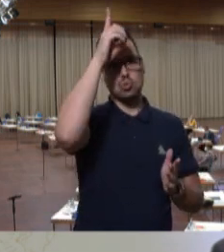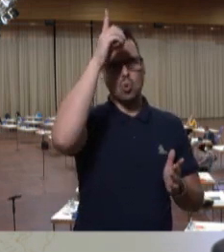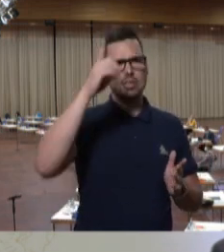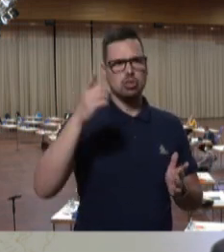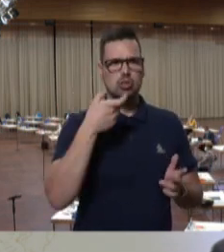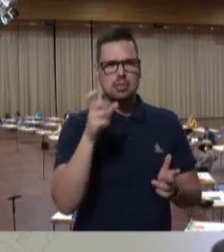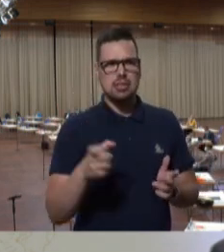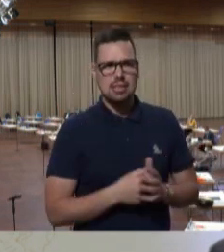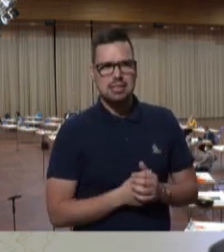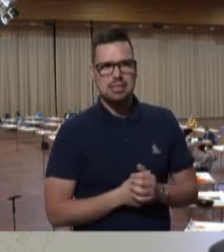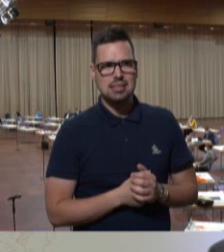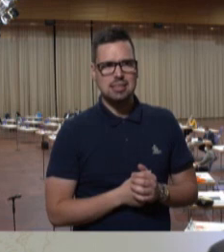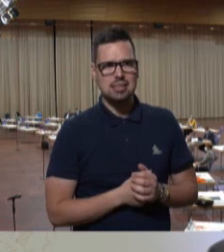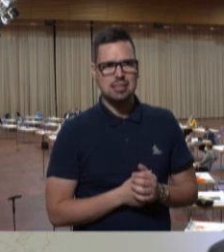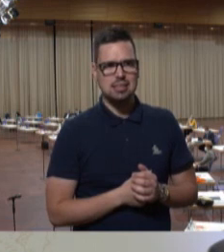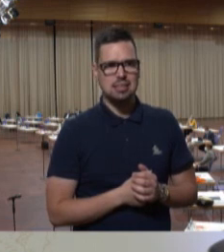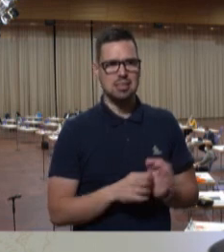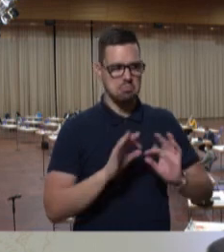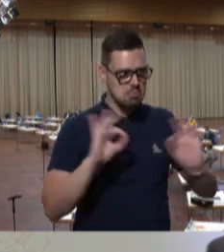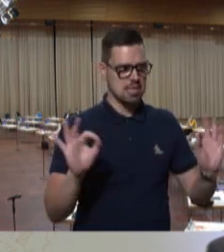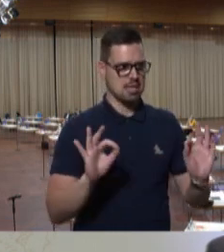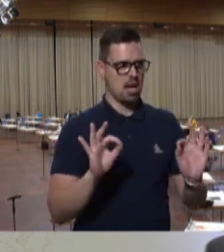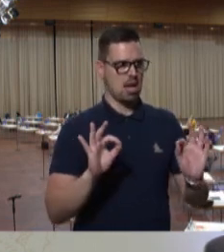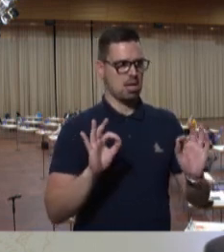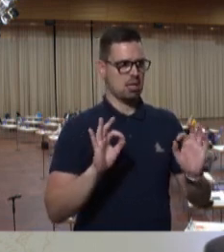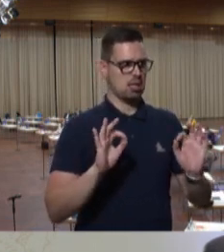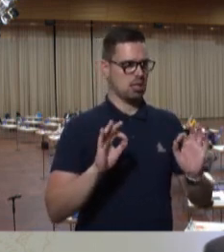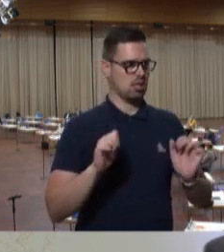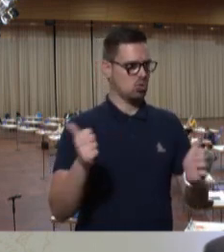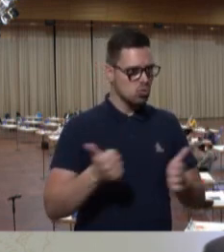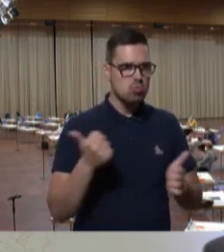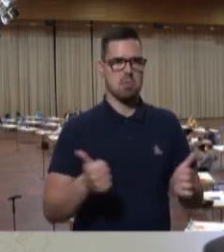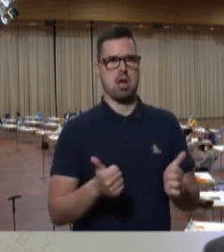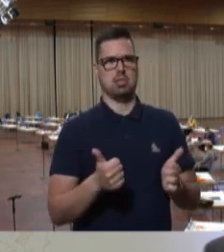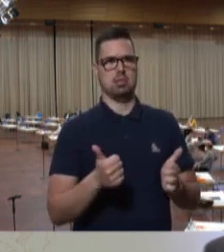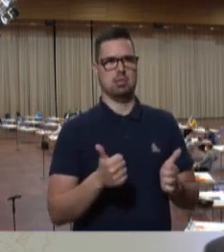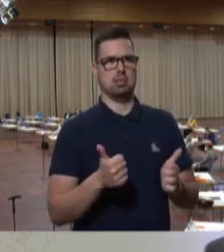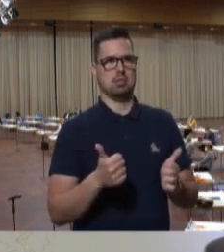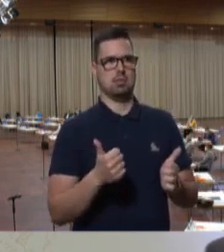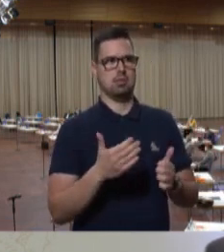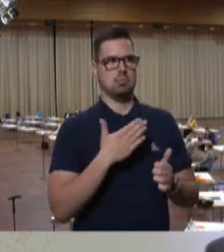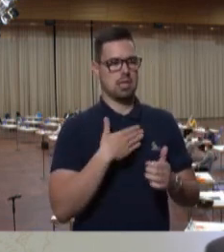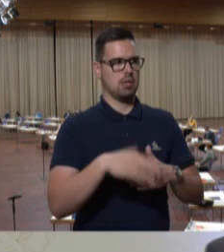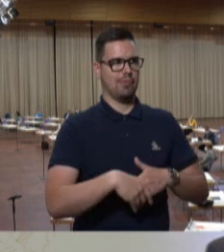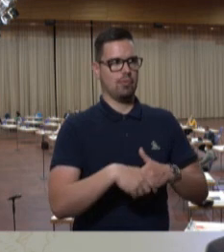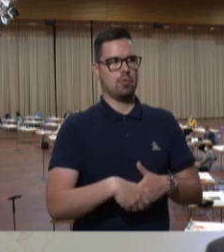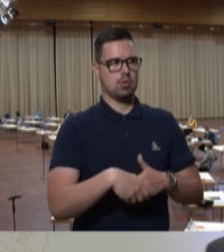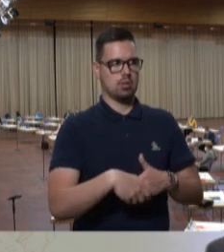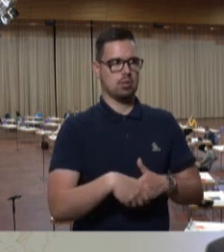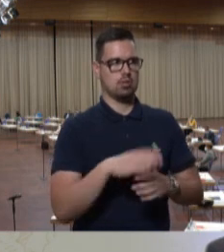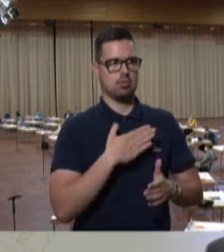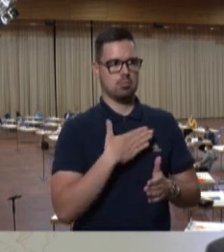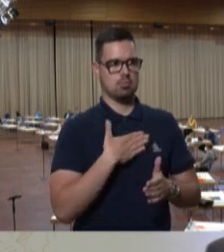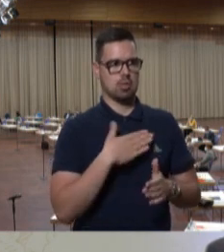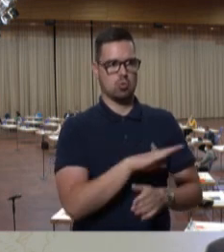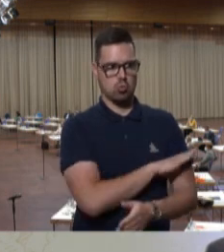werden soll, das sei gerechter, toleranter, wertschätzender als alles, was ich im Alltag mit meinen Freunden, meinen